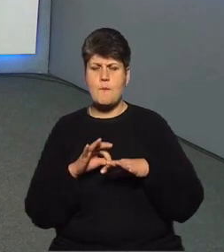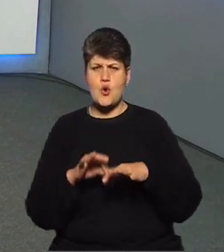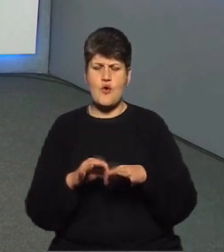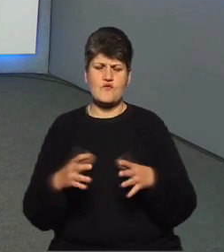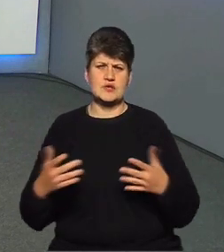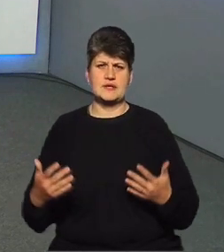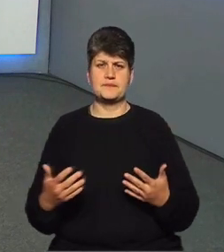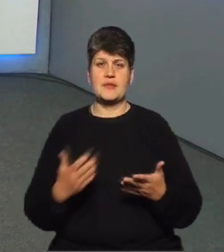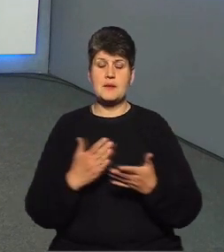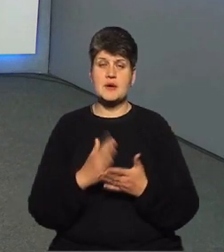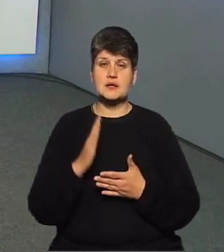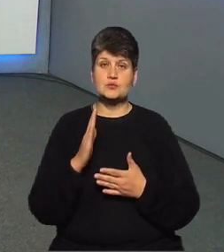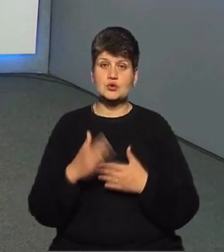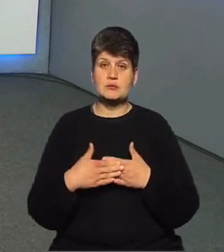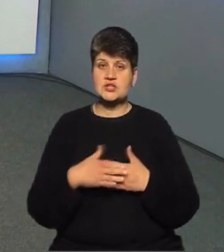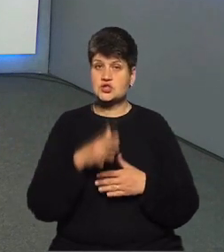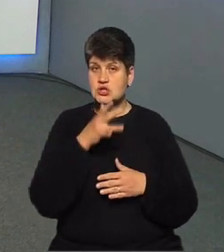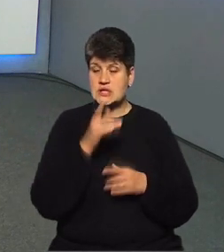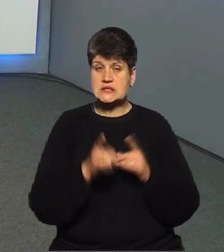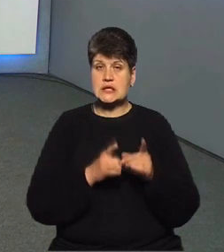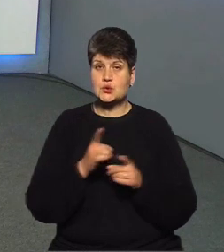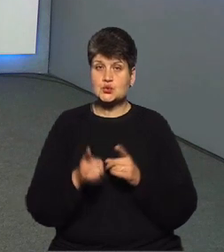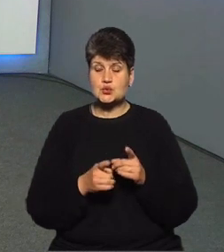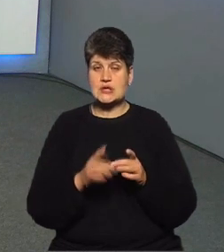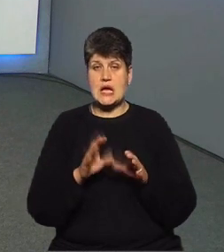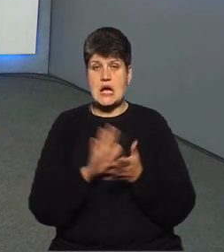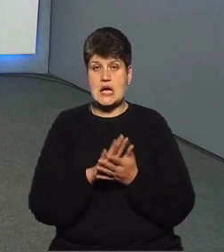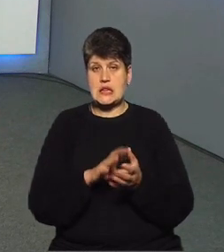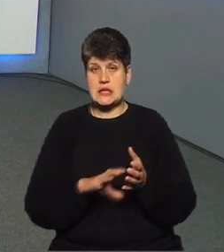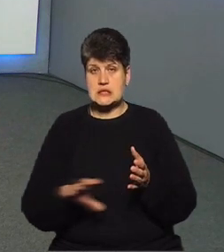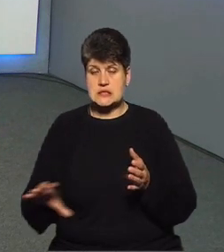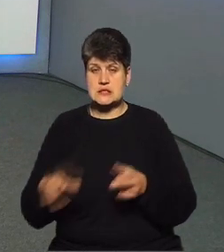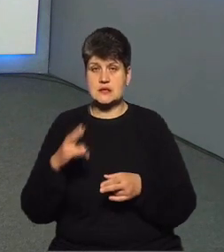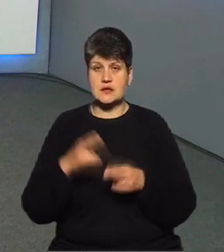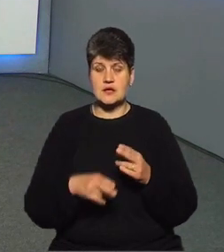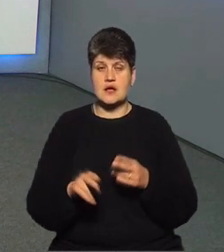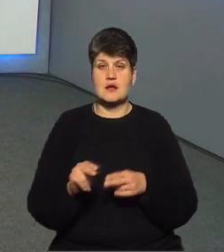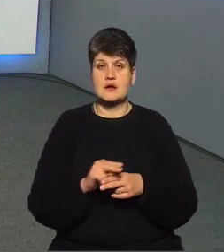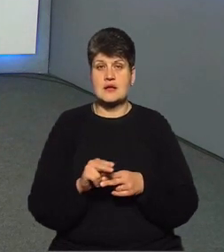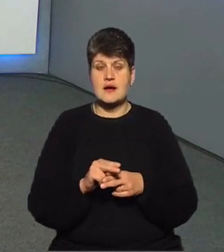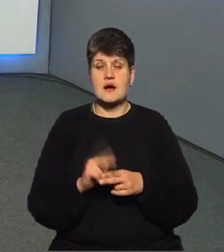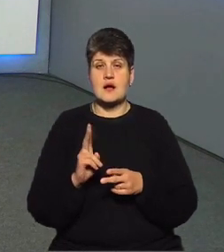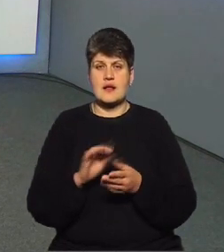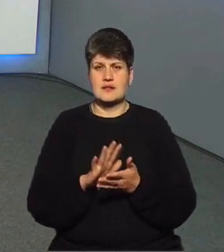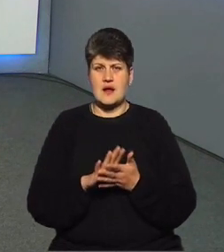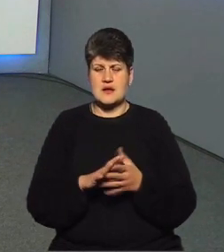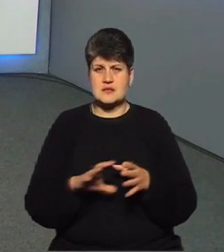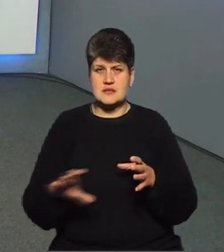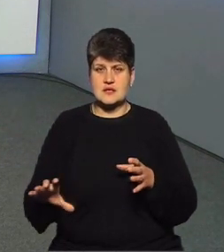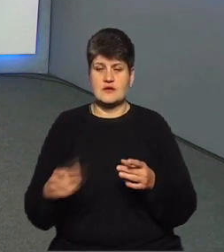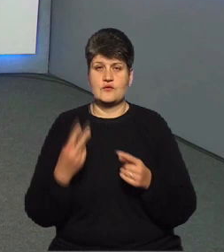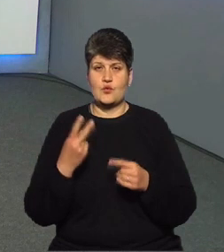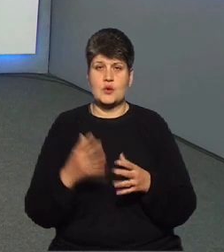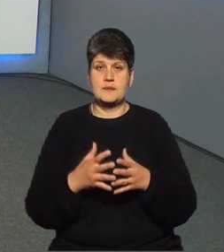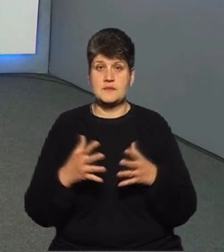має бути в найближчий час реконструкція каналізаційних очисних споруд, завершена реконструкція каналізаційних насосних станцій, двох найбільших, монтується